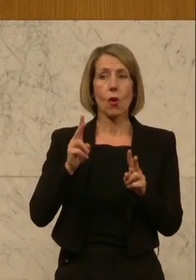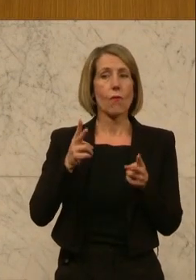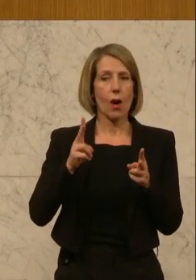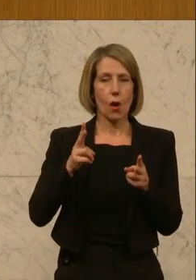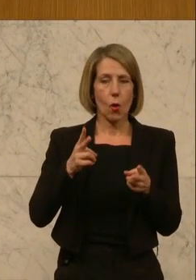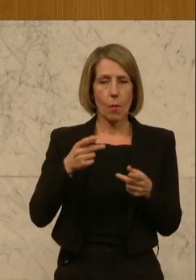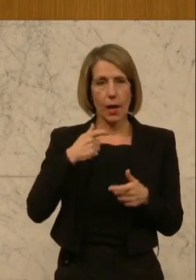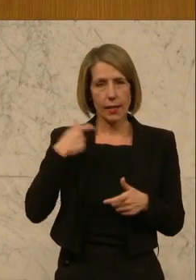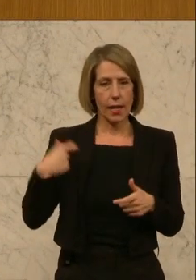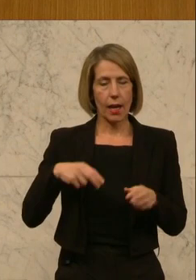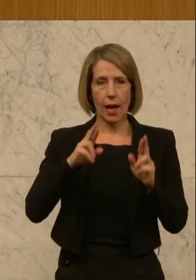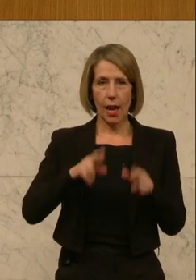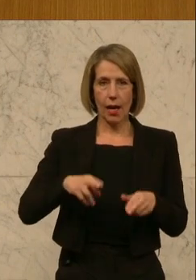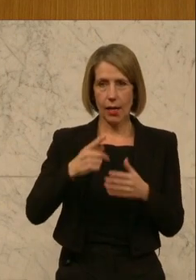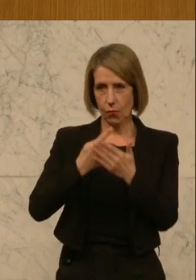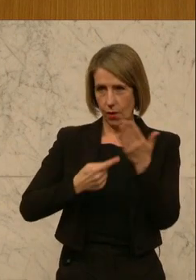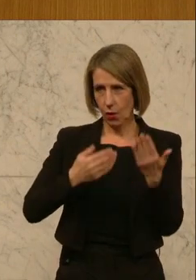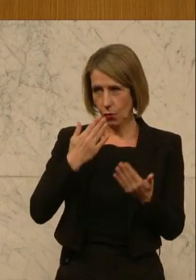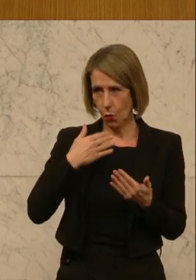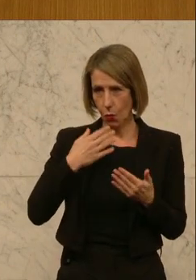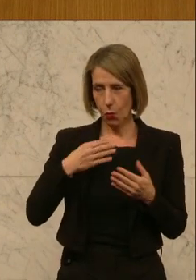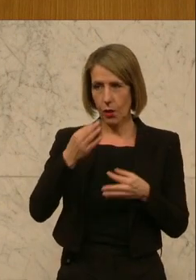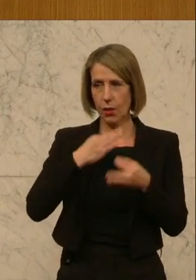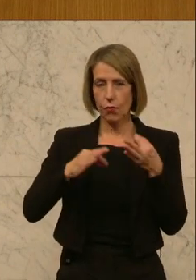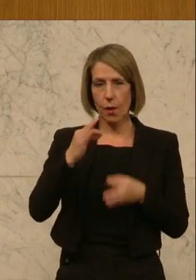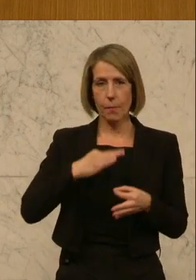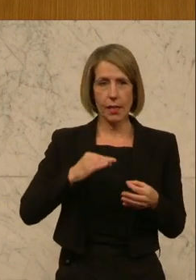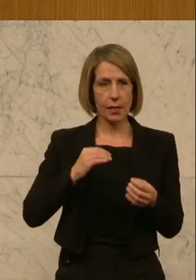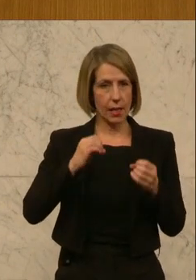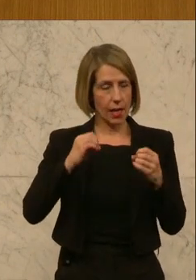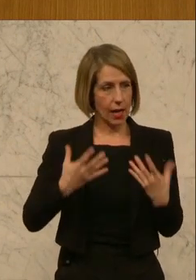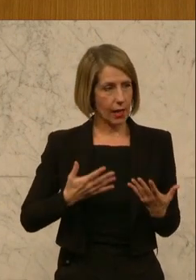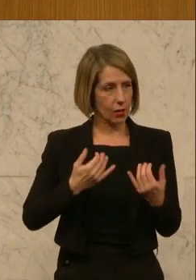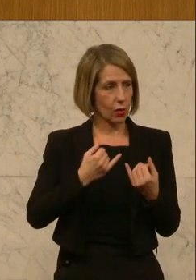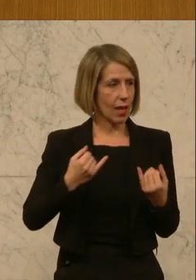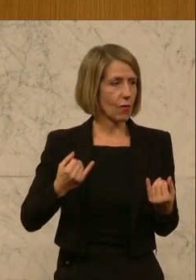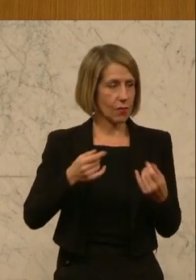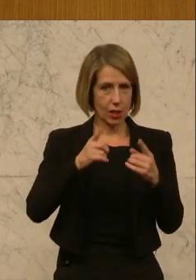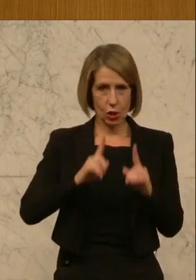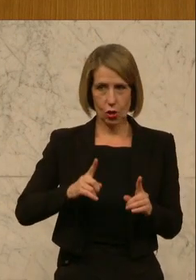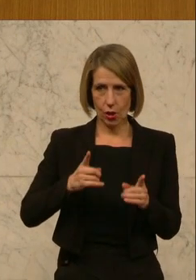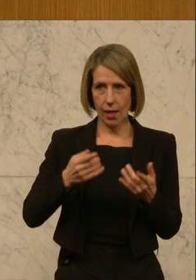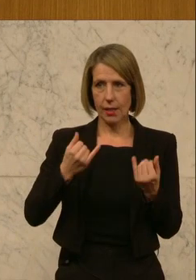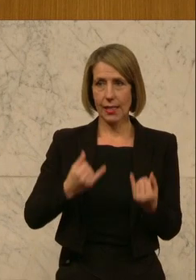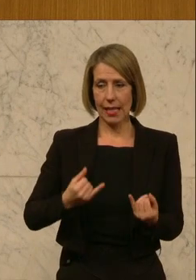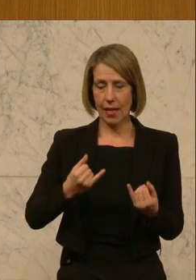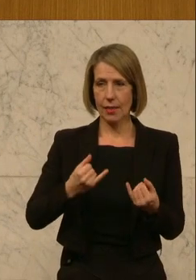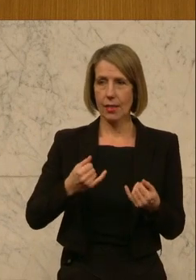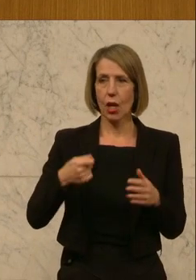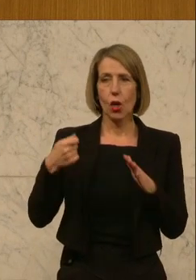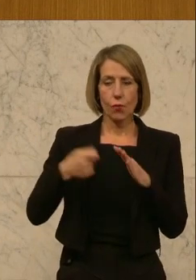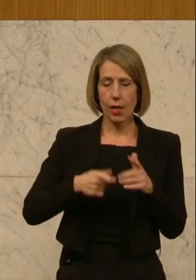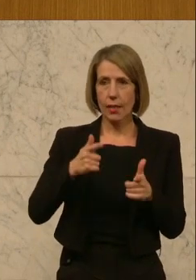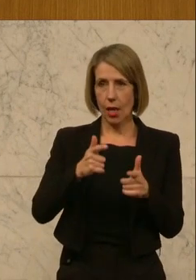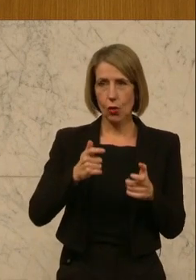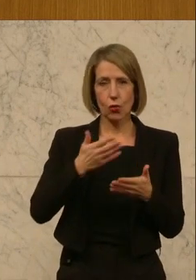der Generalrat über diese Verluste nicht informiert, was mein aktueller Wissensstand für den heutigen Tag ist, warum wurde der Finanzausschuss nicht darüber informiert, wo